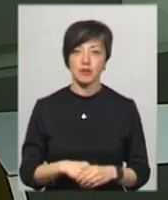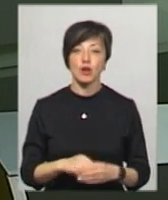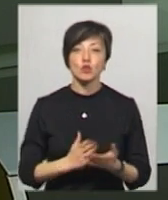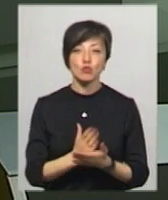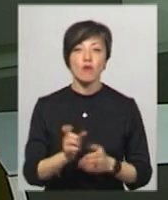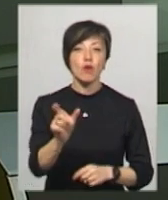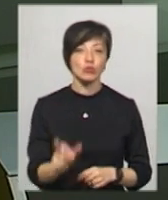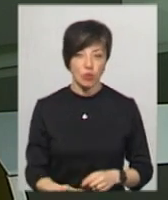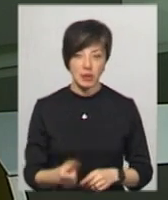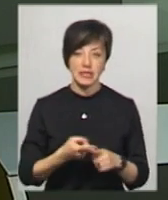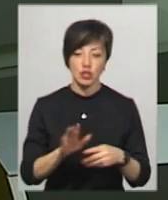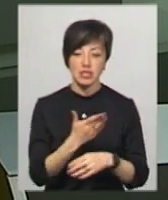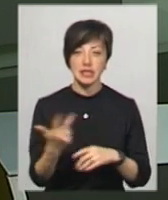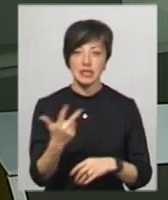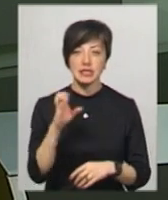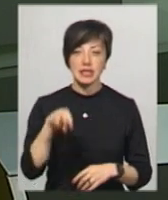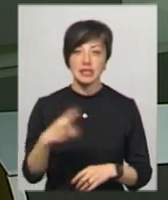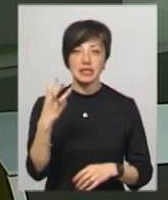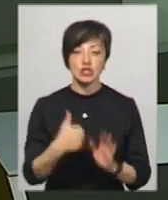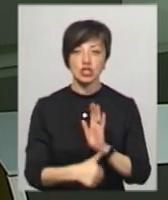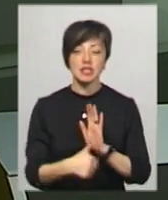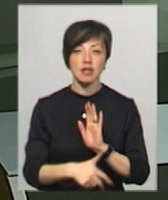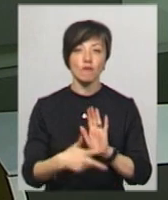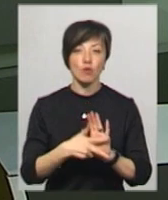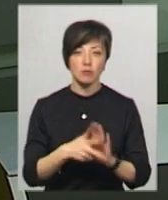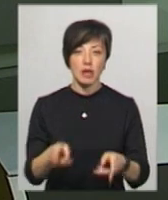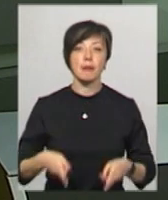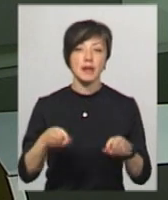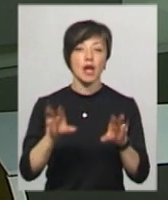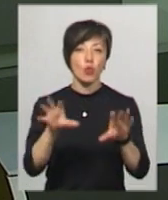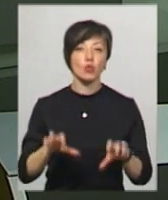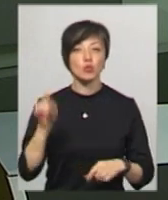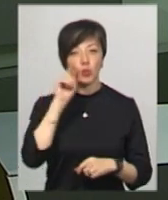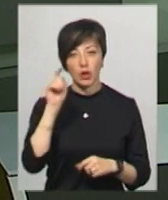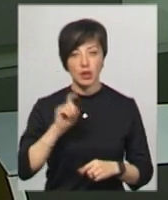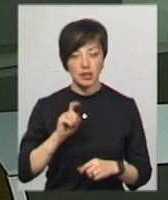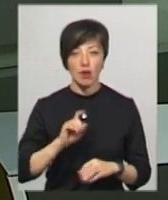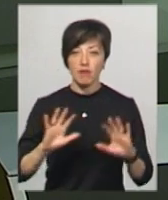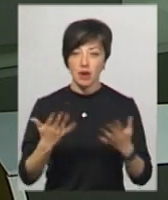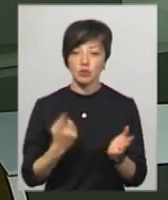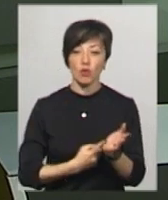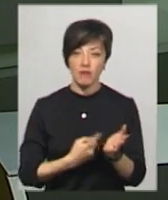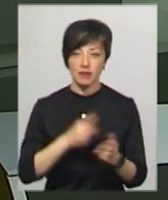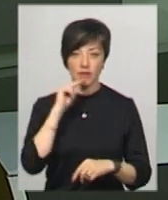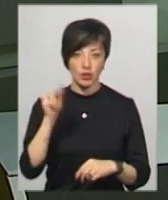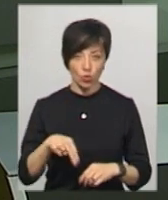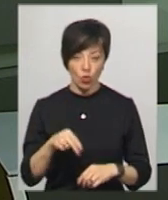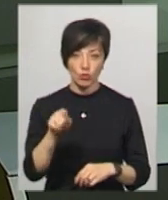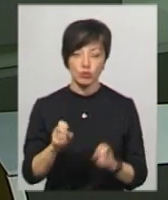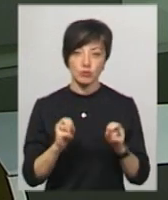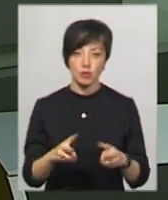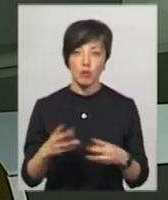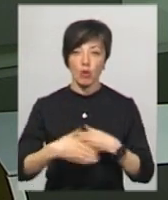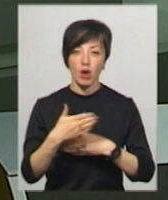службовою особою. Це частина 3 статті 368 Кримінального кодексу України. У разі доведення вини посадовцю